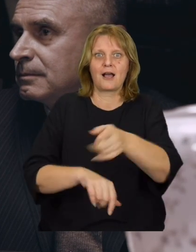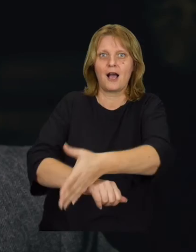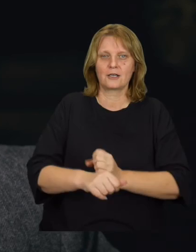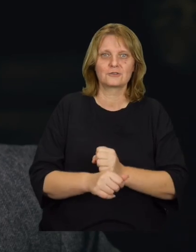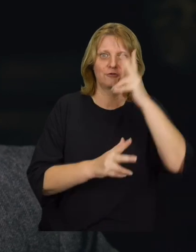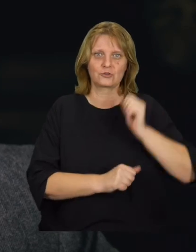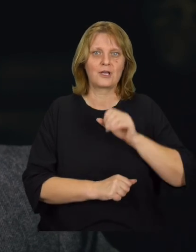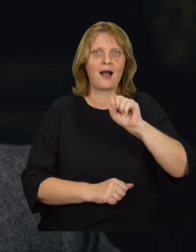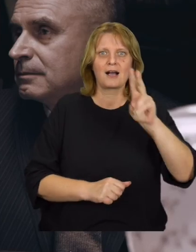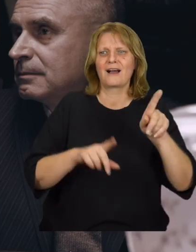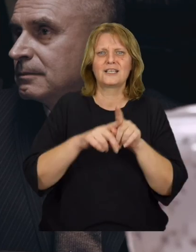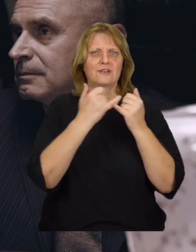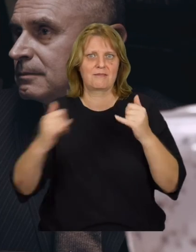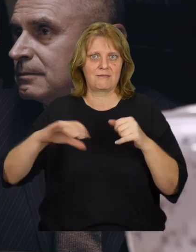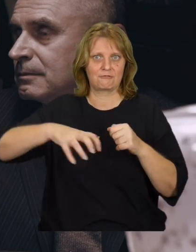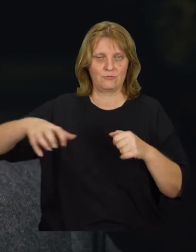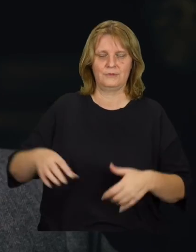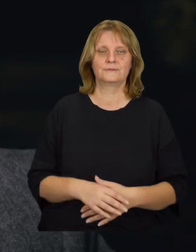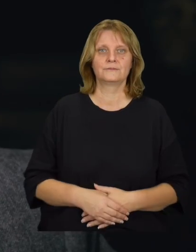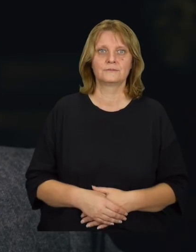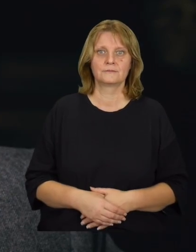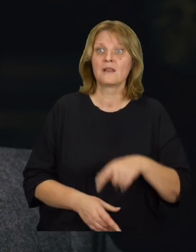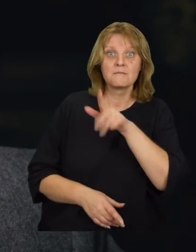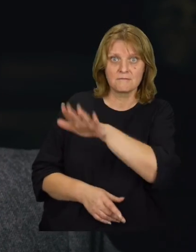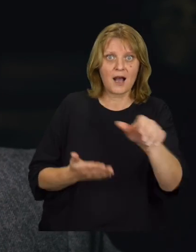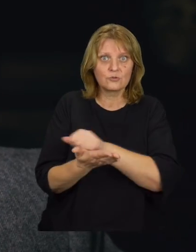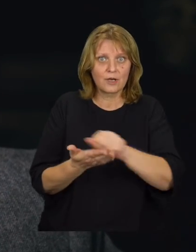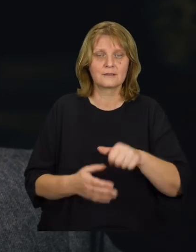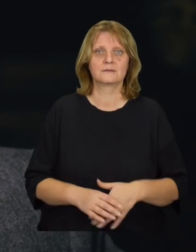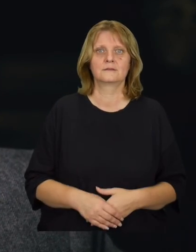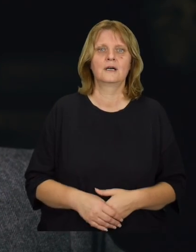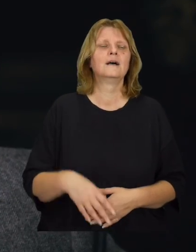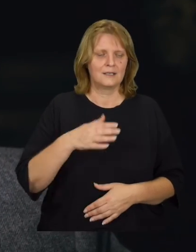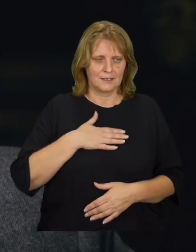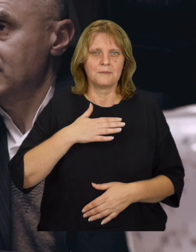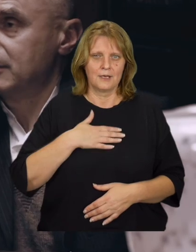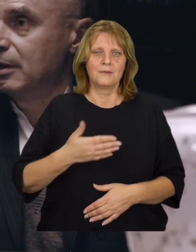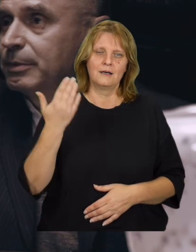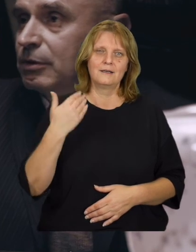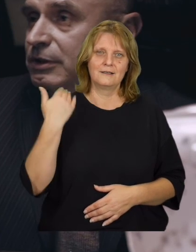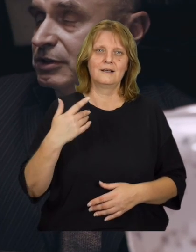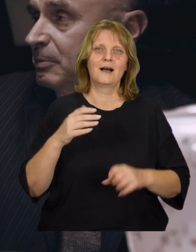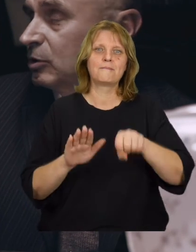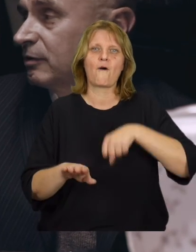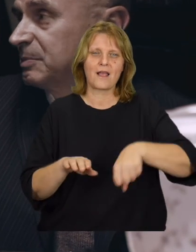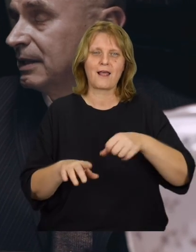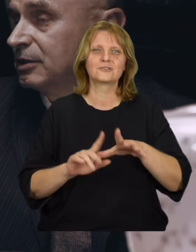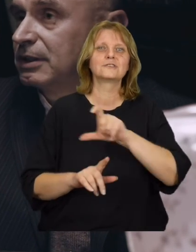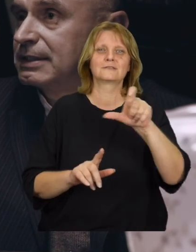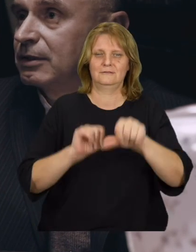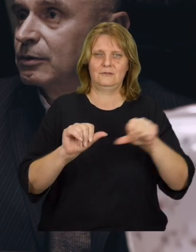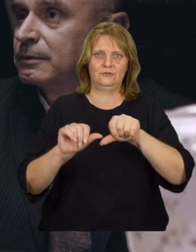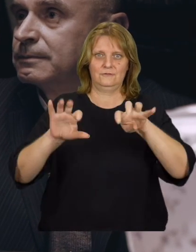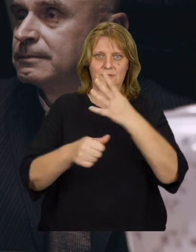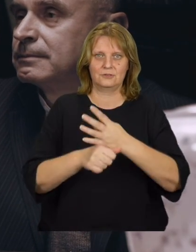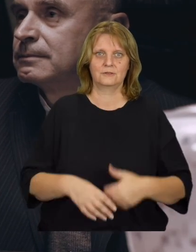żołnierzy Armii Krajowej i członków stronnictw opozycyjnych. Macie na czym drukować? Mamy, powiewacz. Pochodzi jeszcze z początków konspiracji